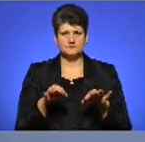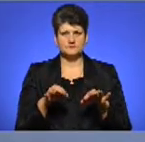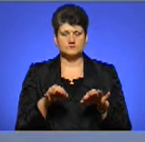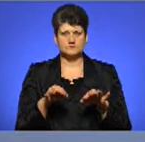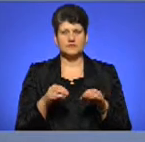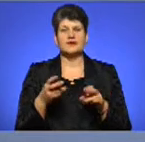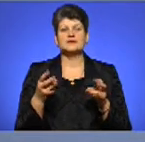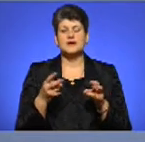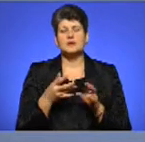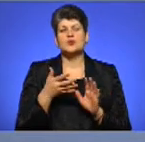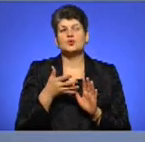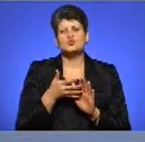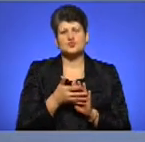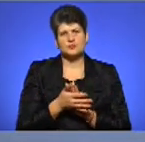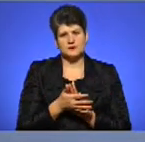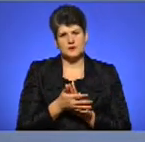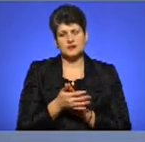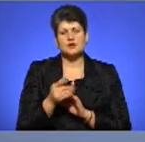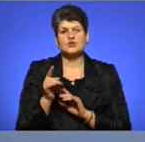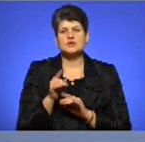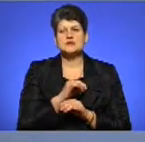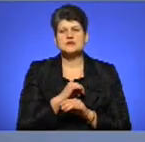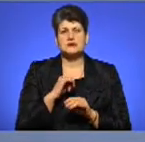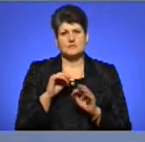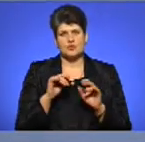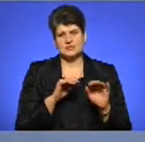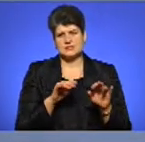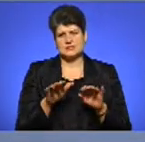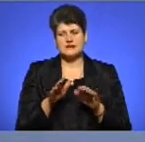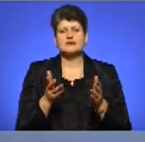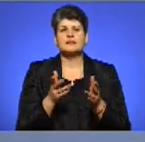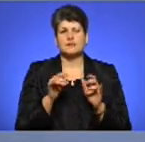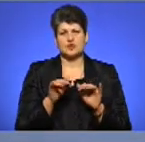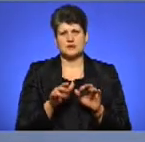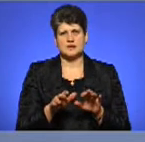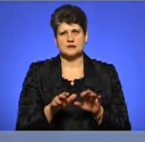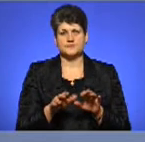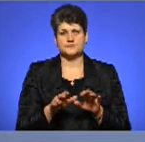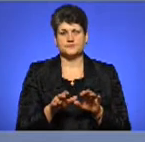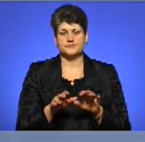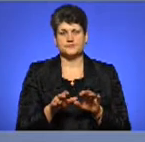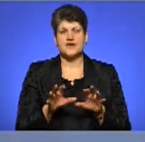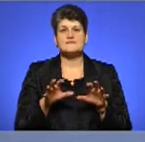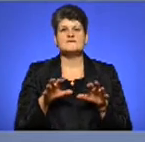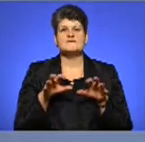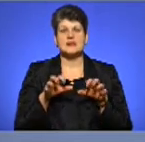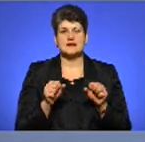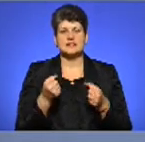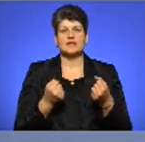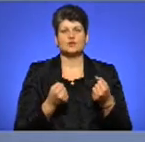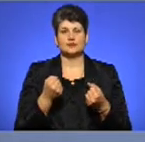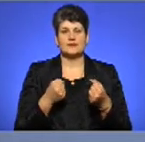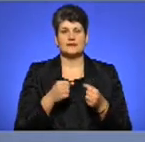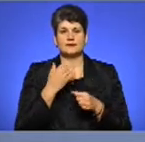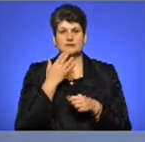треба розуміти сам процес. Який процес? Значить, власники автомобілів на закордонних